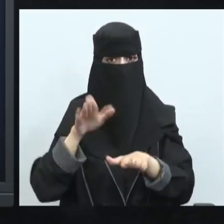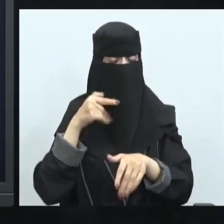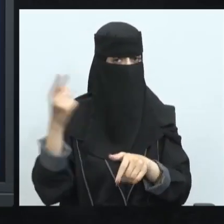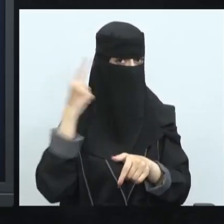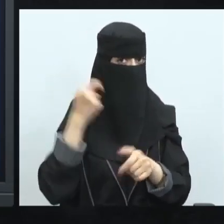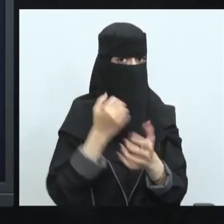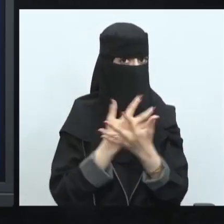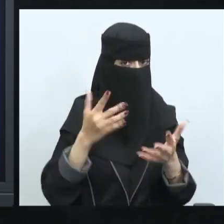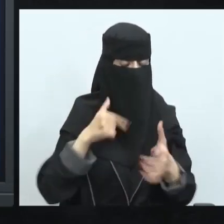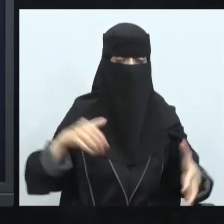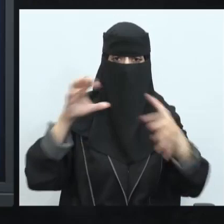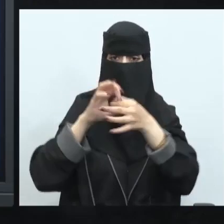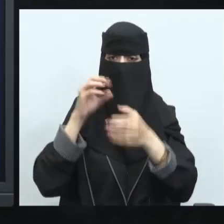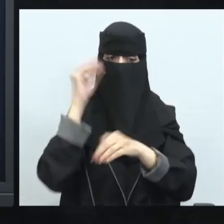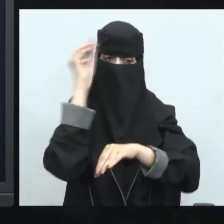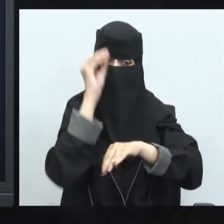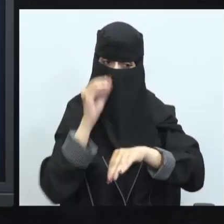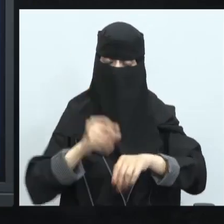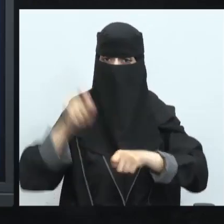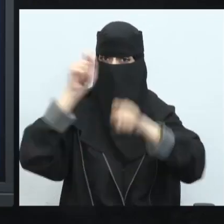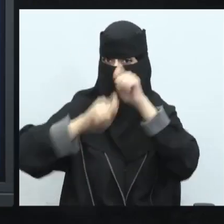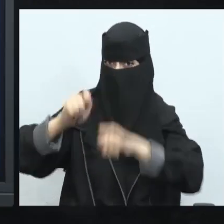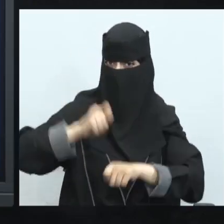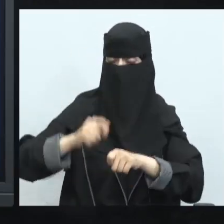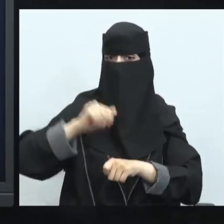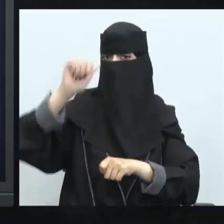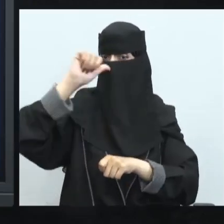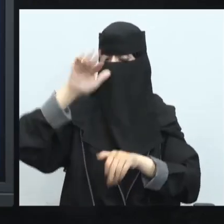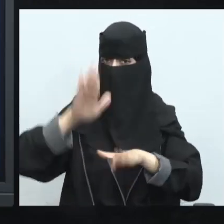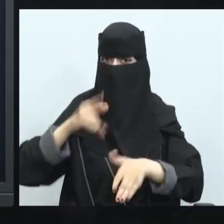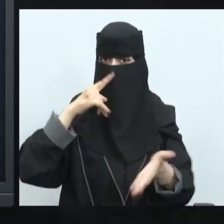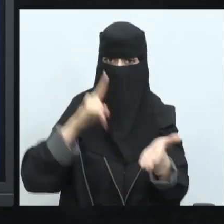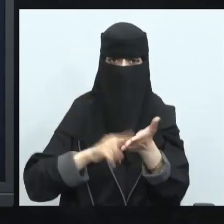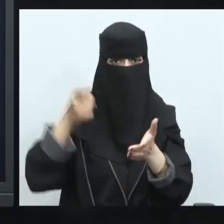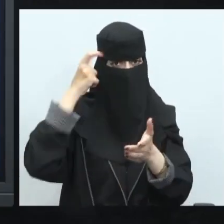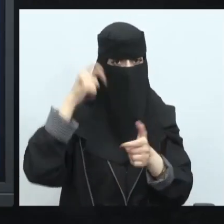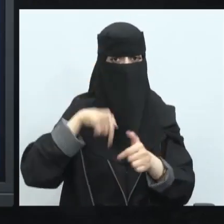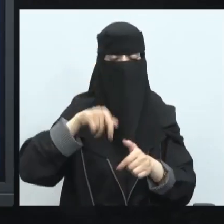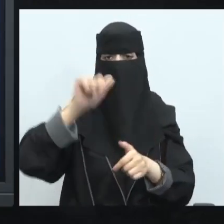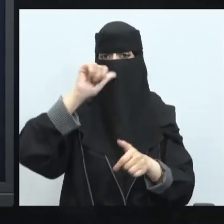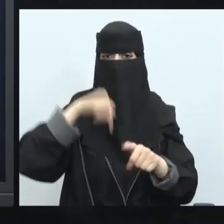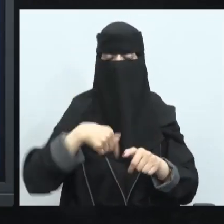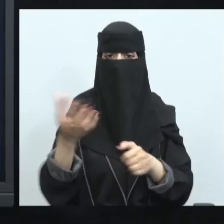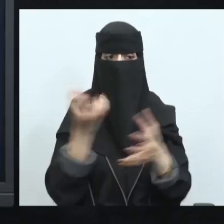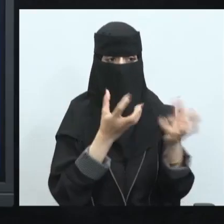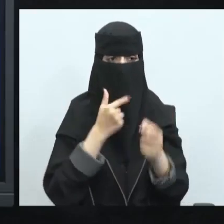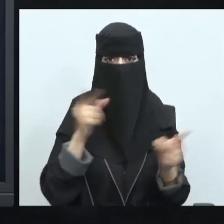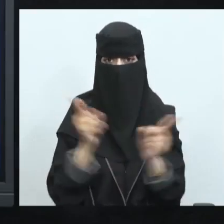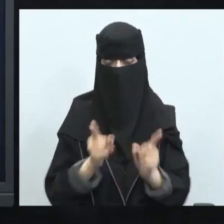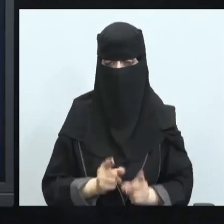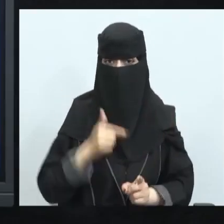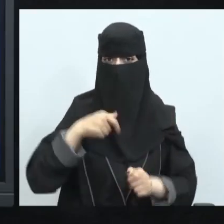كثيرا فيما يتعلق في الترشيد في استهلاك المياه نحن أيضا نعرف أن المياه هي موارد محدودة حينما